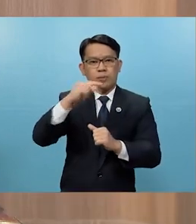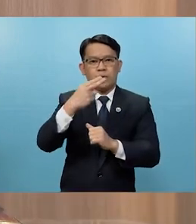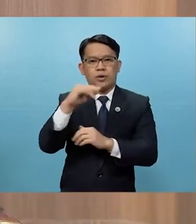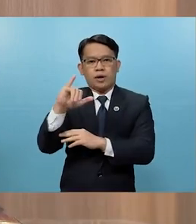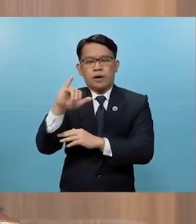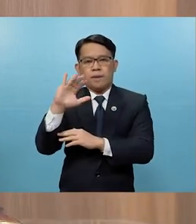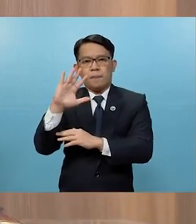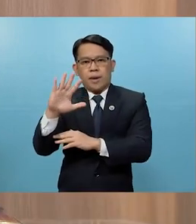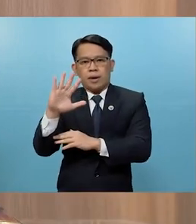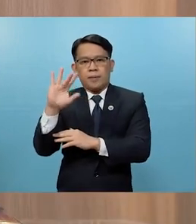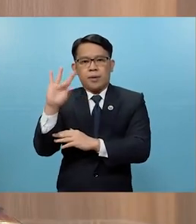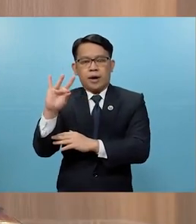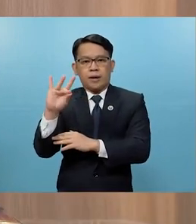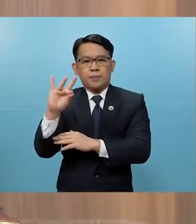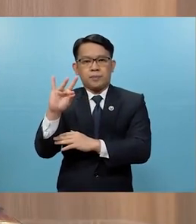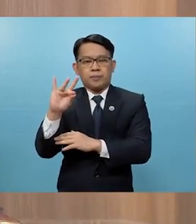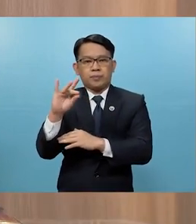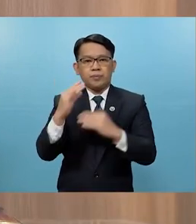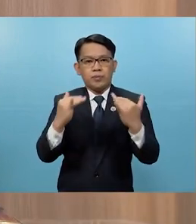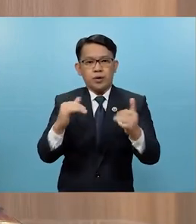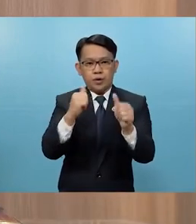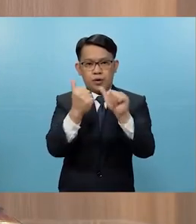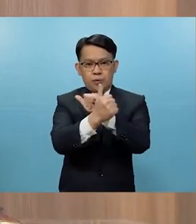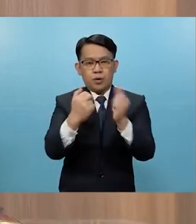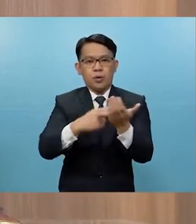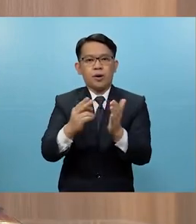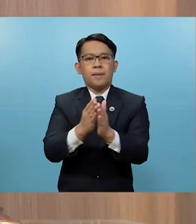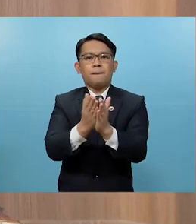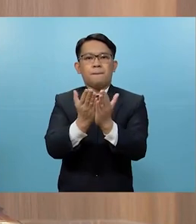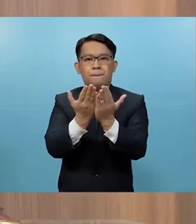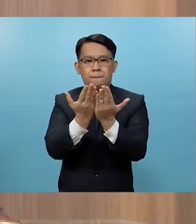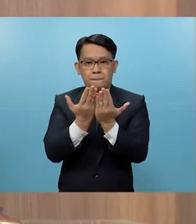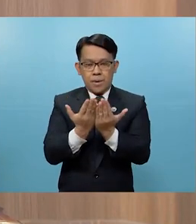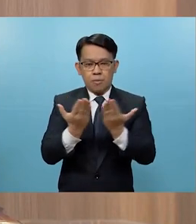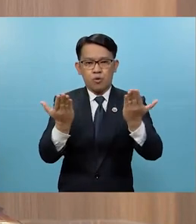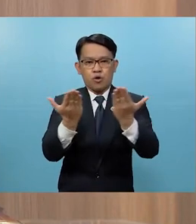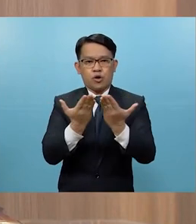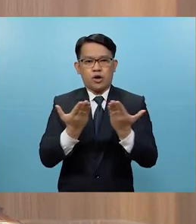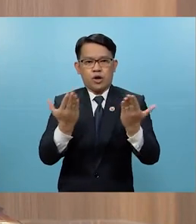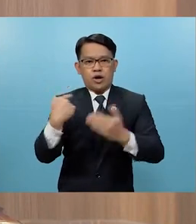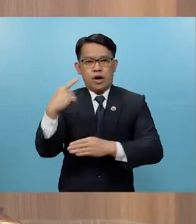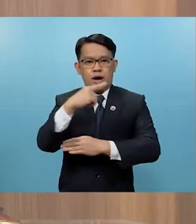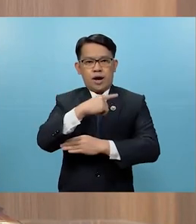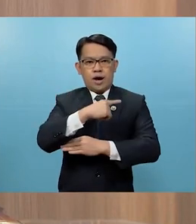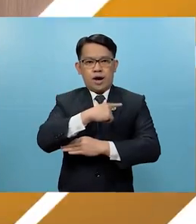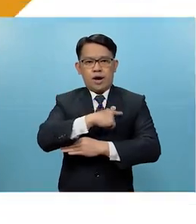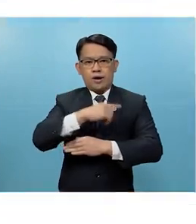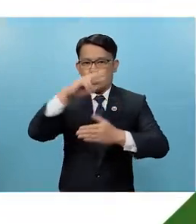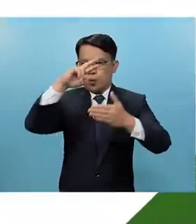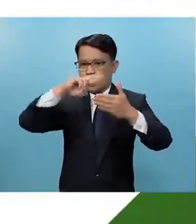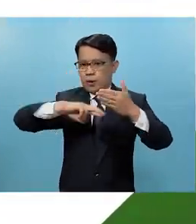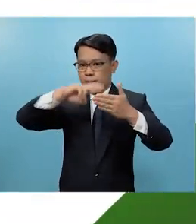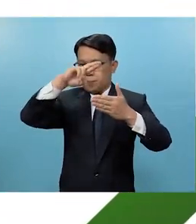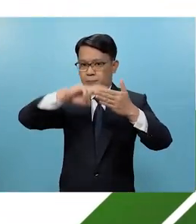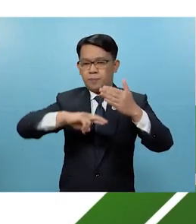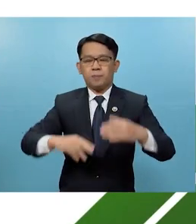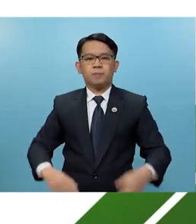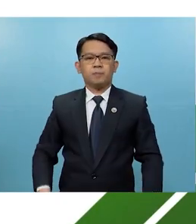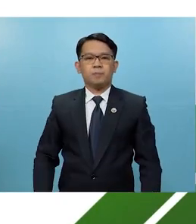.8. Subalit, dito po sa isang sali ng Biblia, ay ganito po ang ating mababasa.